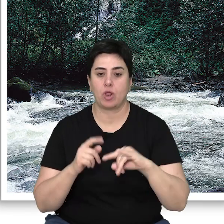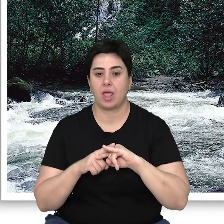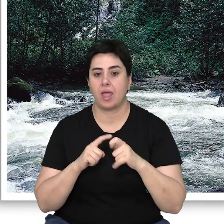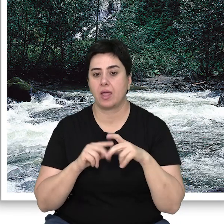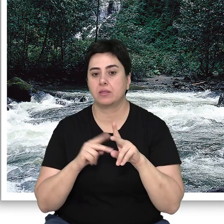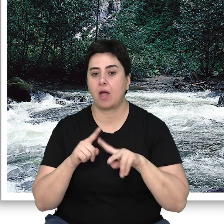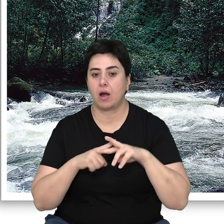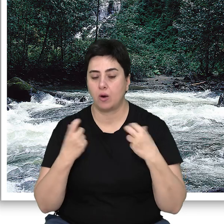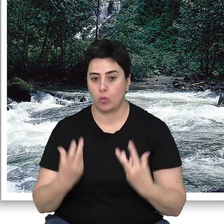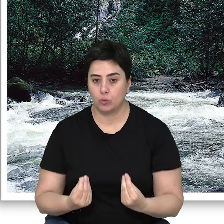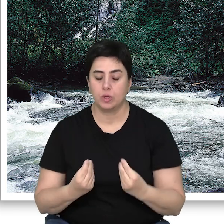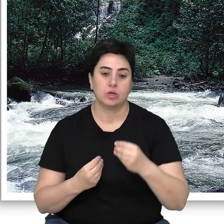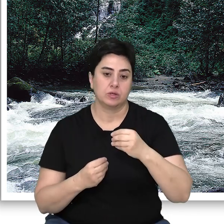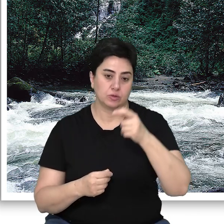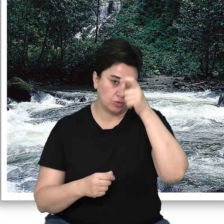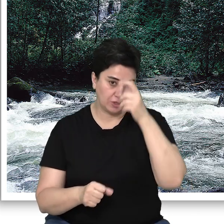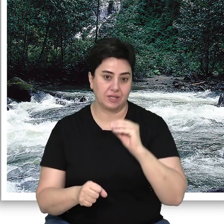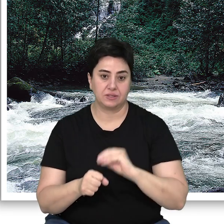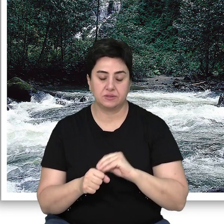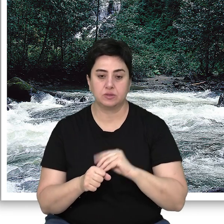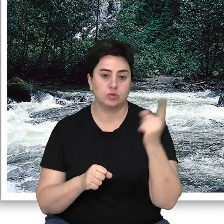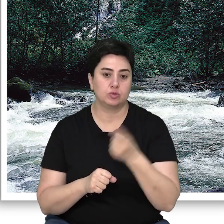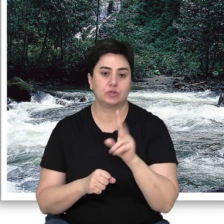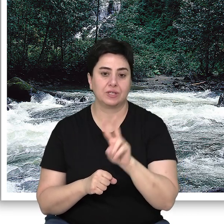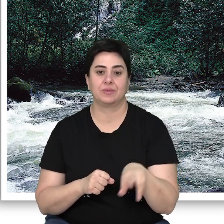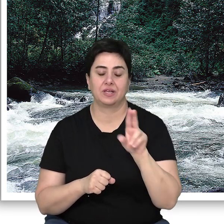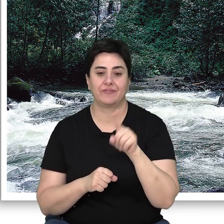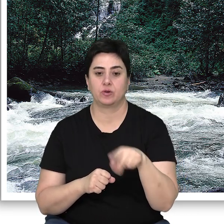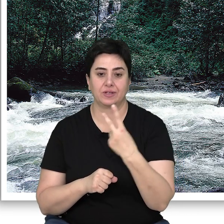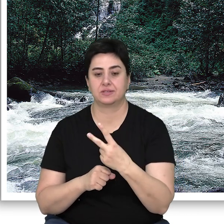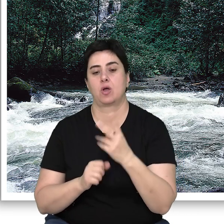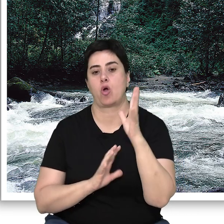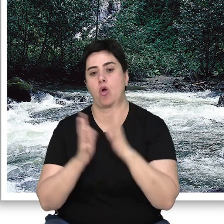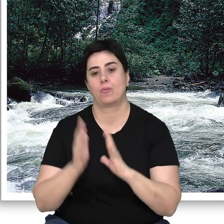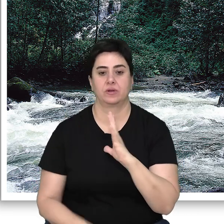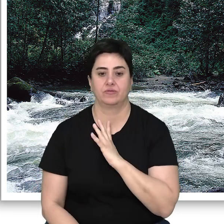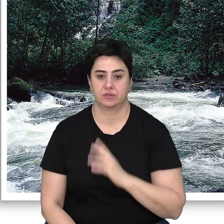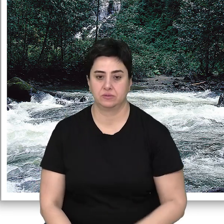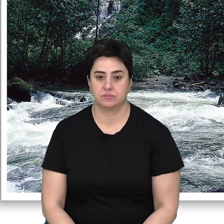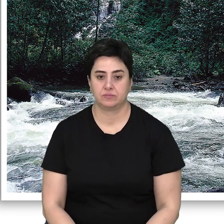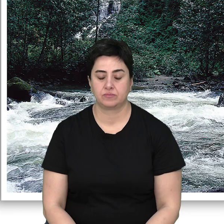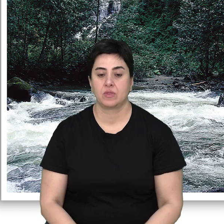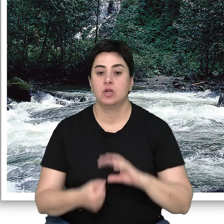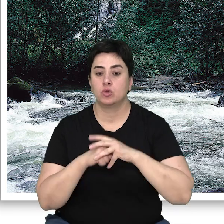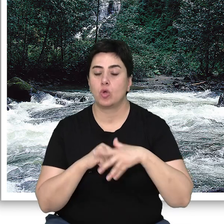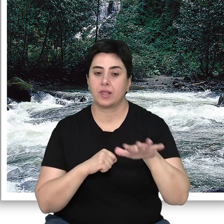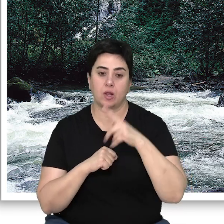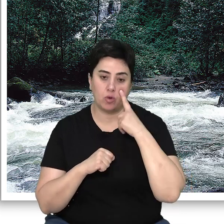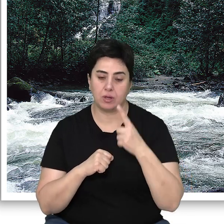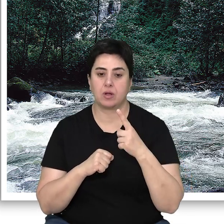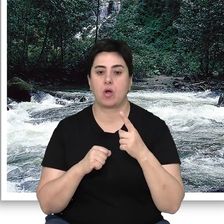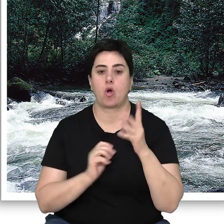tespit edilmiş olup, yurdumuzun genel alanının %27,2'sini kaplamaktadır. Dünya genelinde